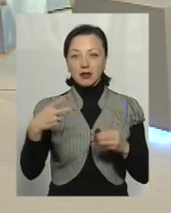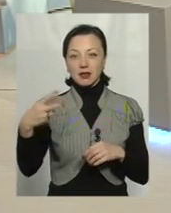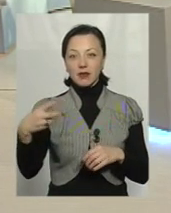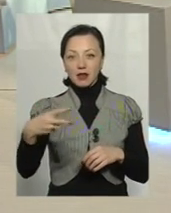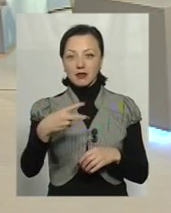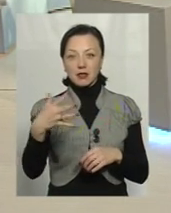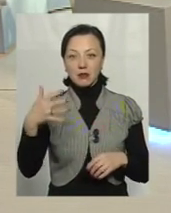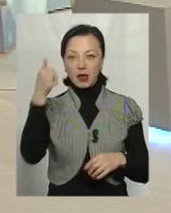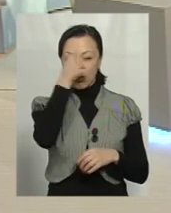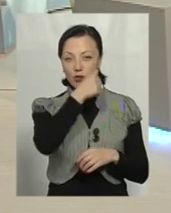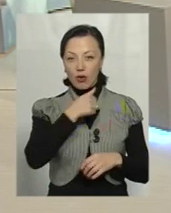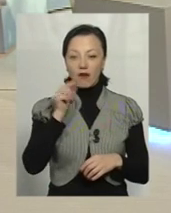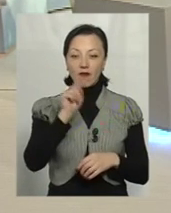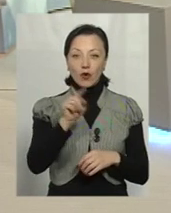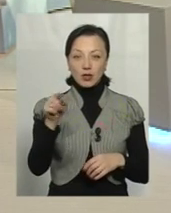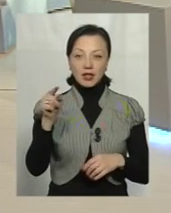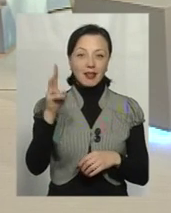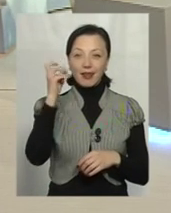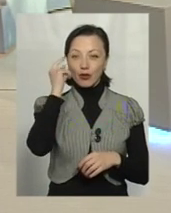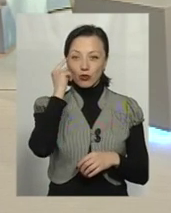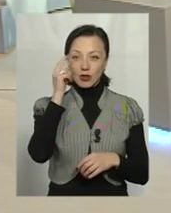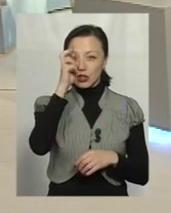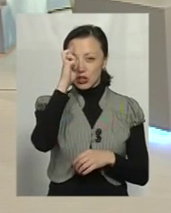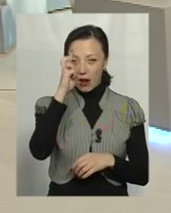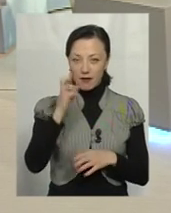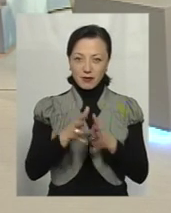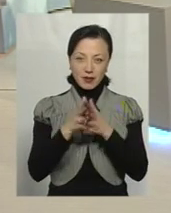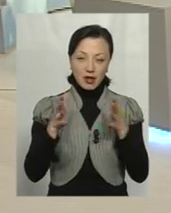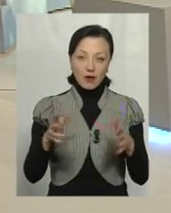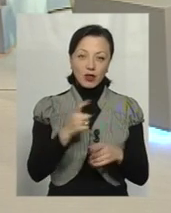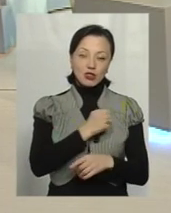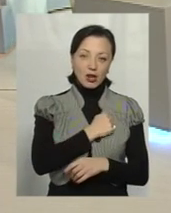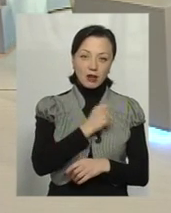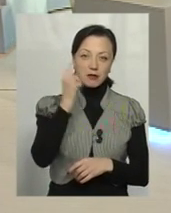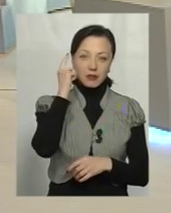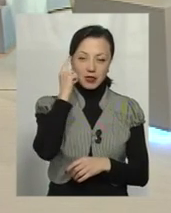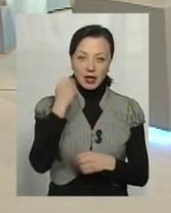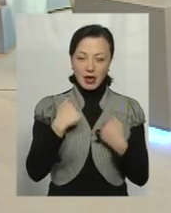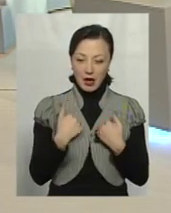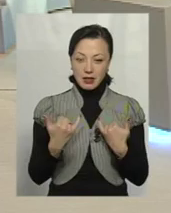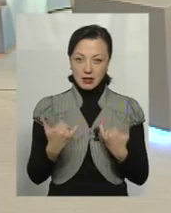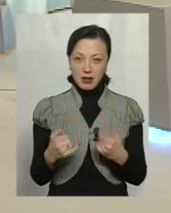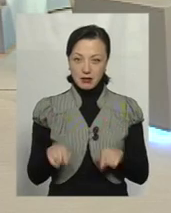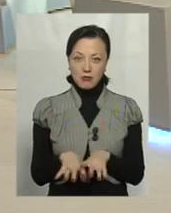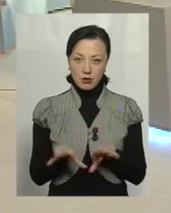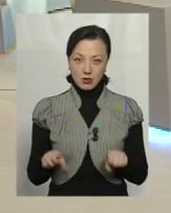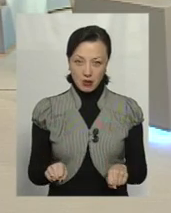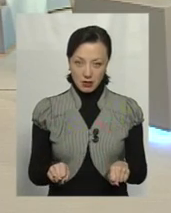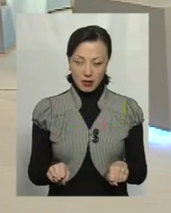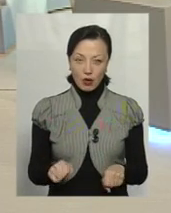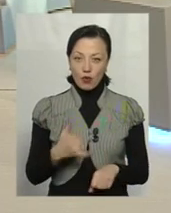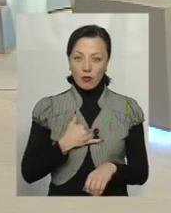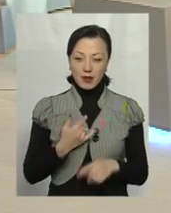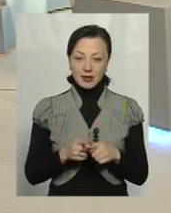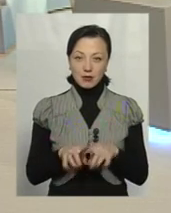20, 25 років. Вони не мислять державним мисленням. Вони, на жаль, мислять категорію, я зараз на цій посаді, у